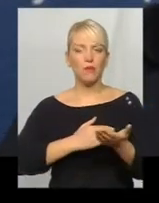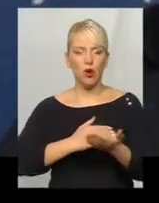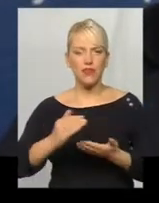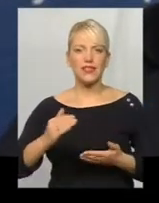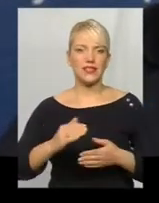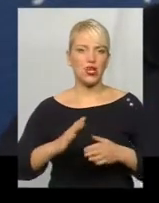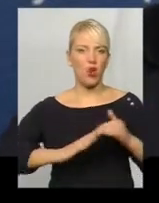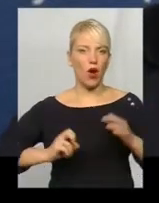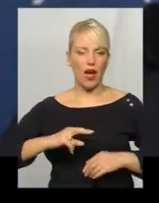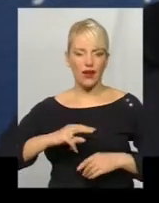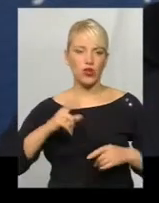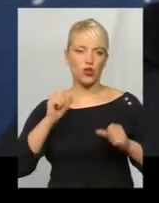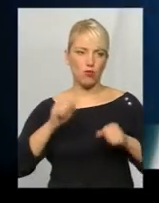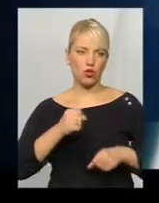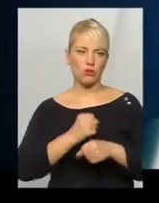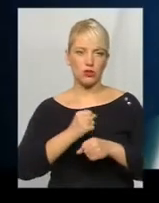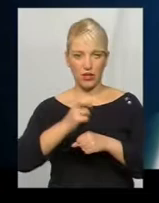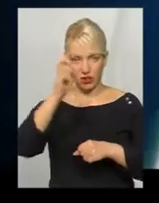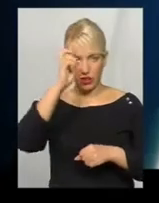може працювати на державній службі.